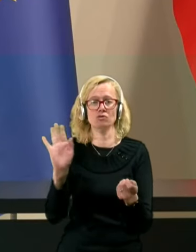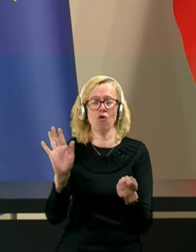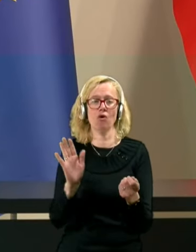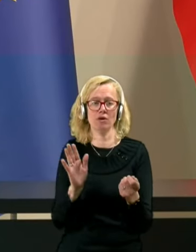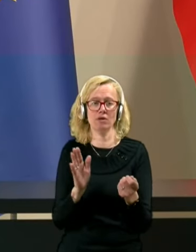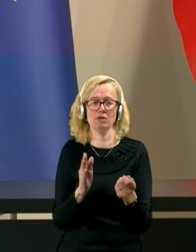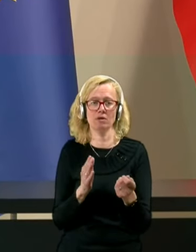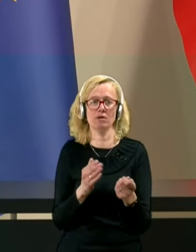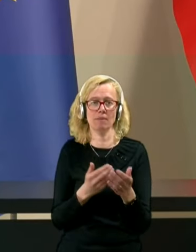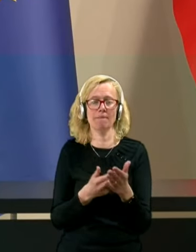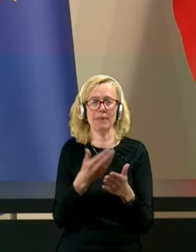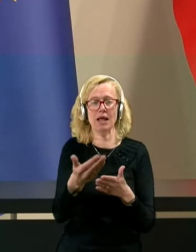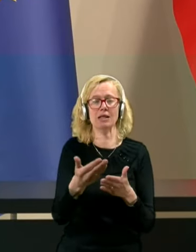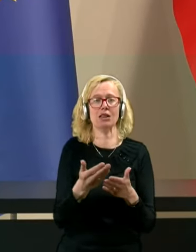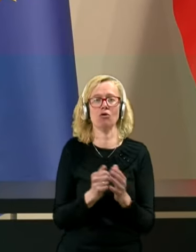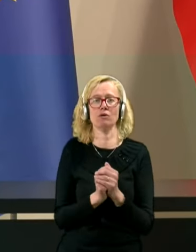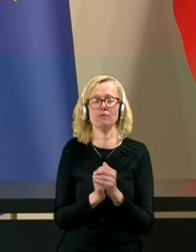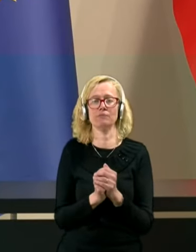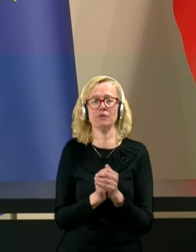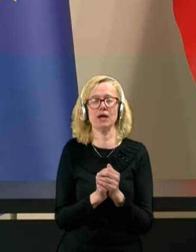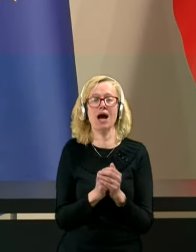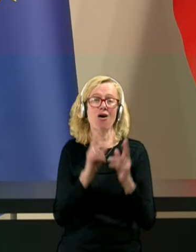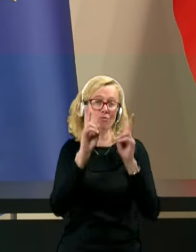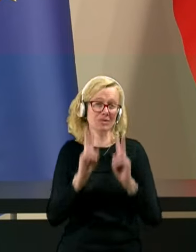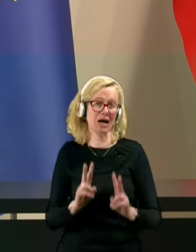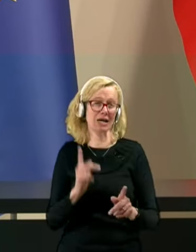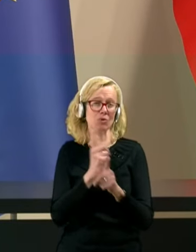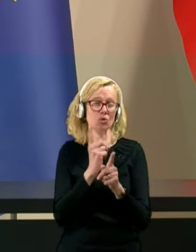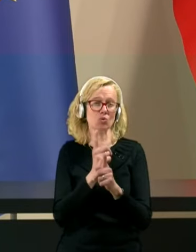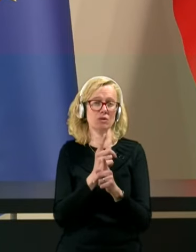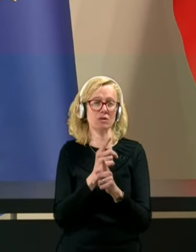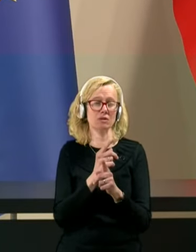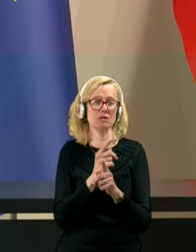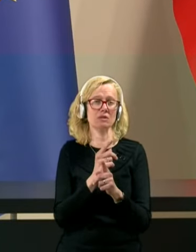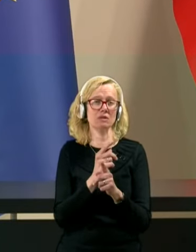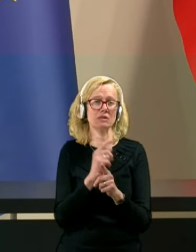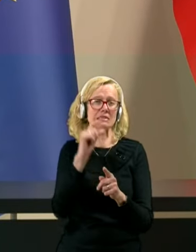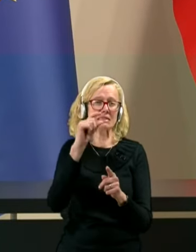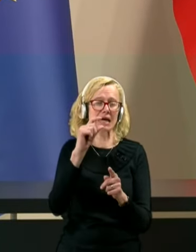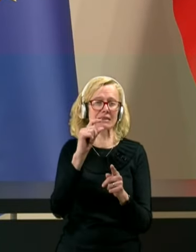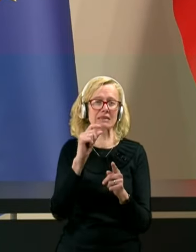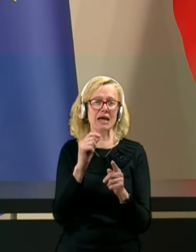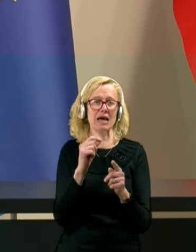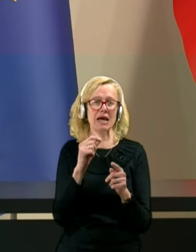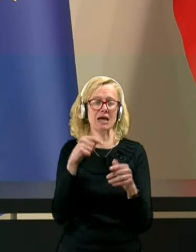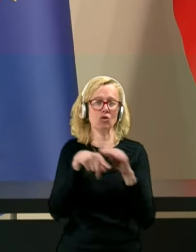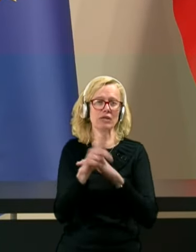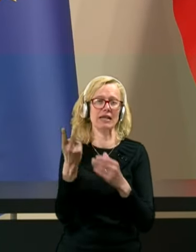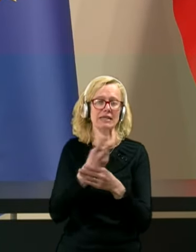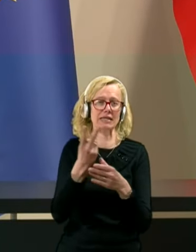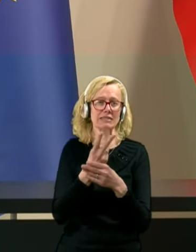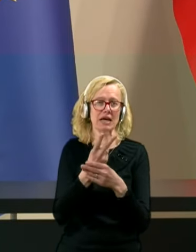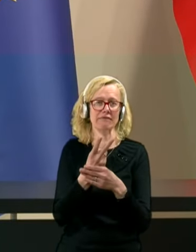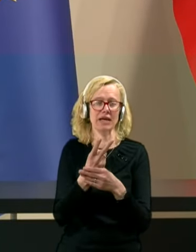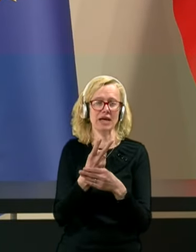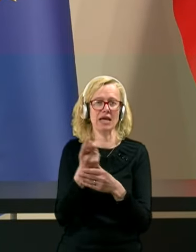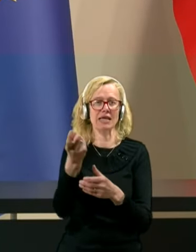apsolutno. Obstajajo pa tudi znatne notranje rezerve v instituciji, iz katere